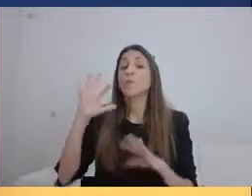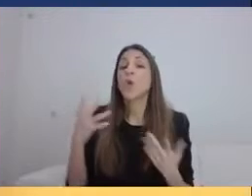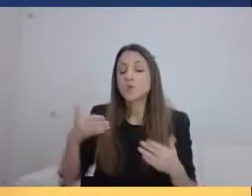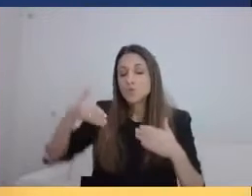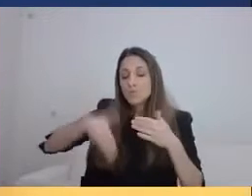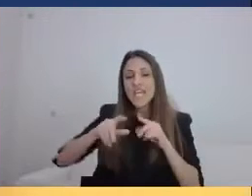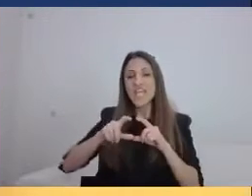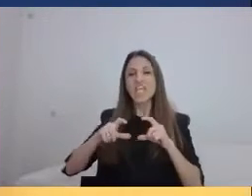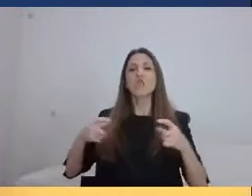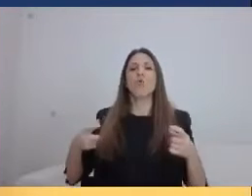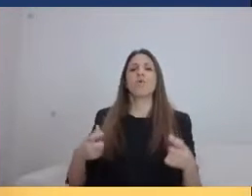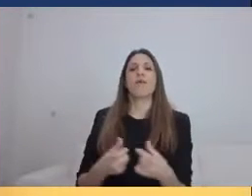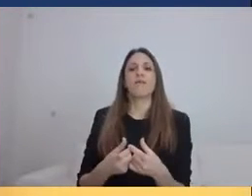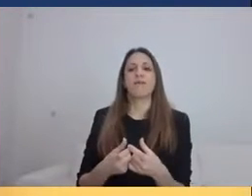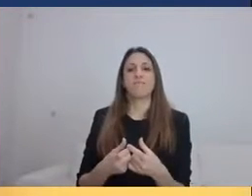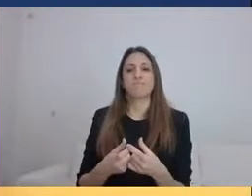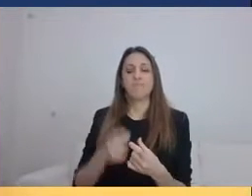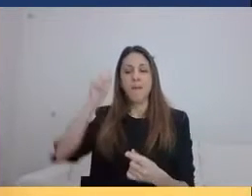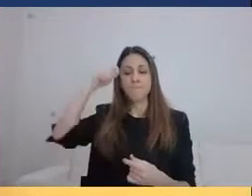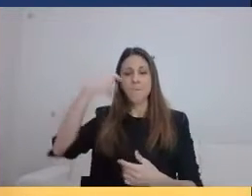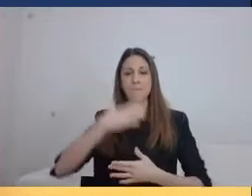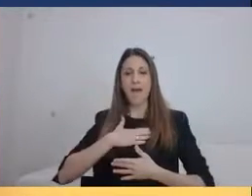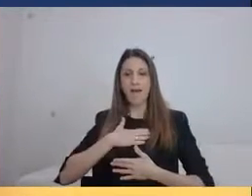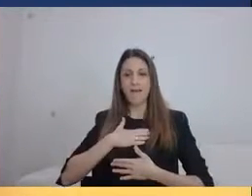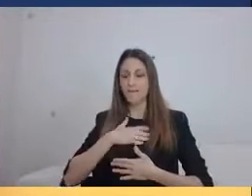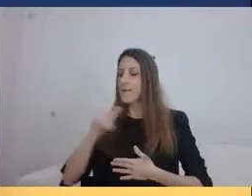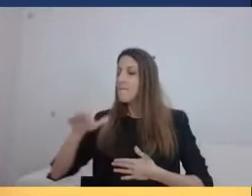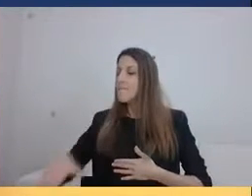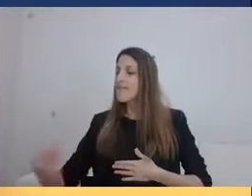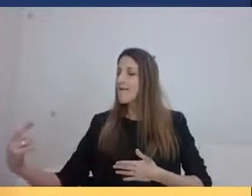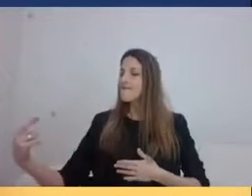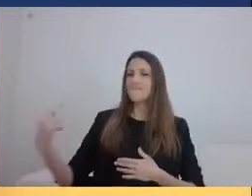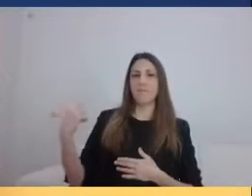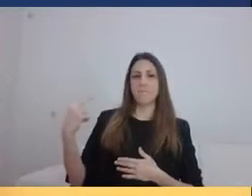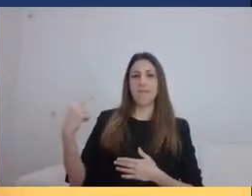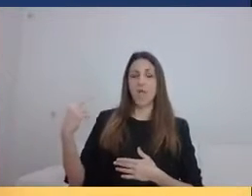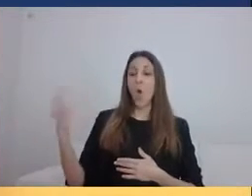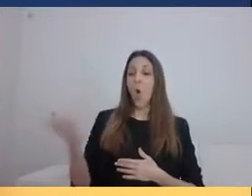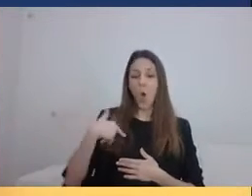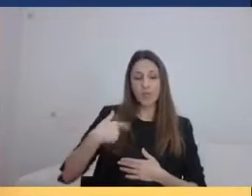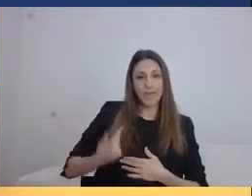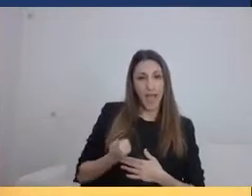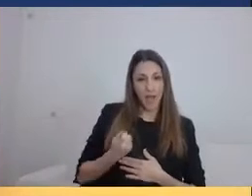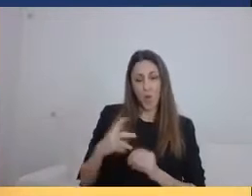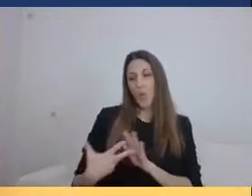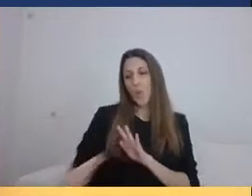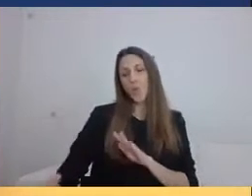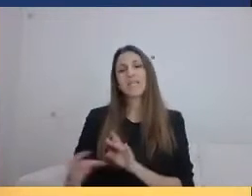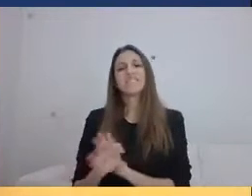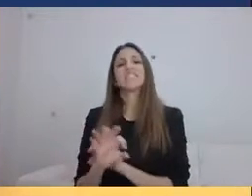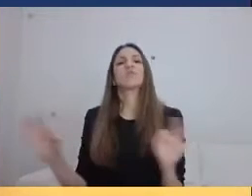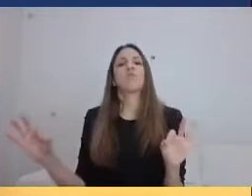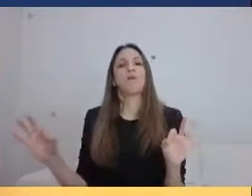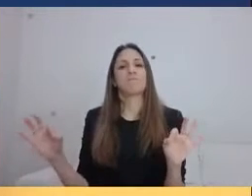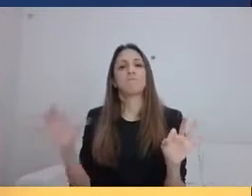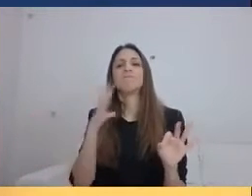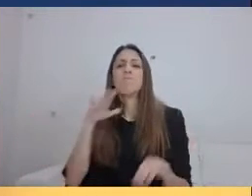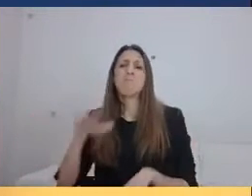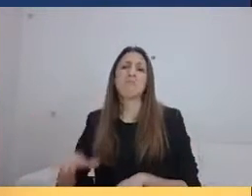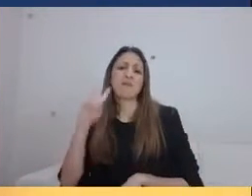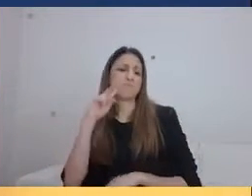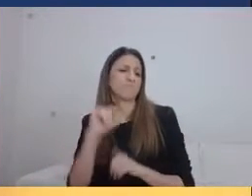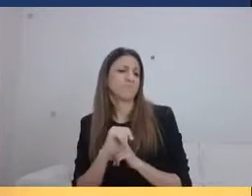οικογένεια. Έτσι μπορούμε να διαδώσουμε το μήνυμα πιο αποτελεσματικά. Γιατί πρώτα απ' όλα τα παιδιά βλέπουν τη